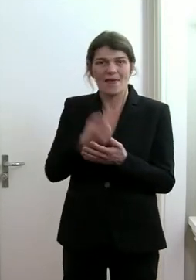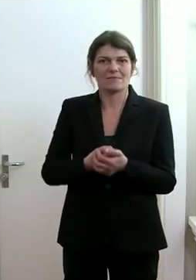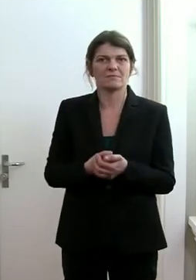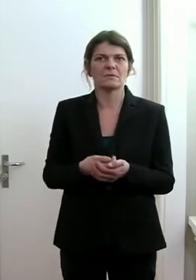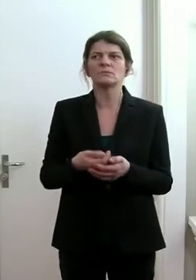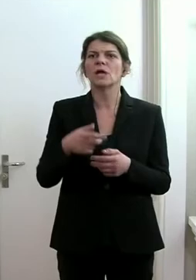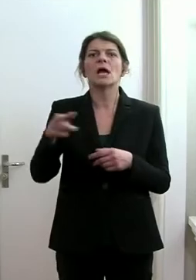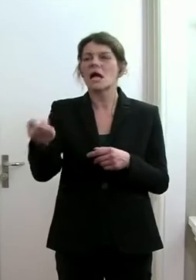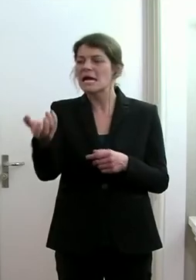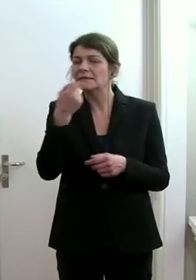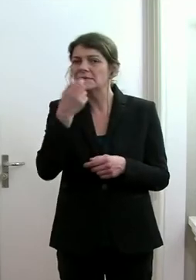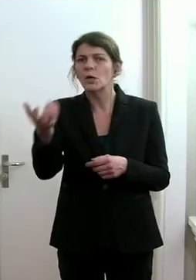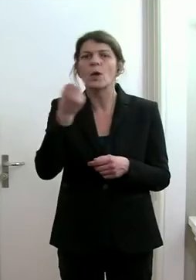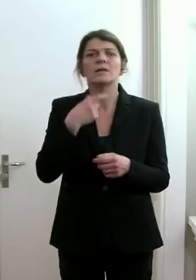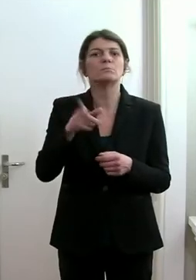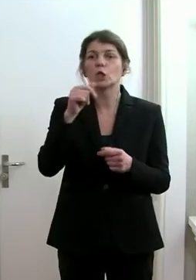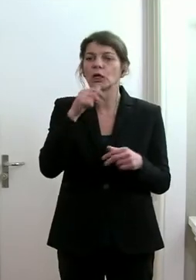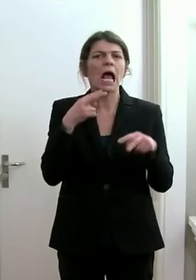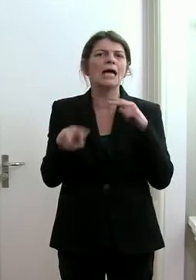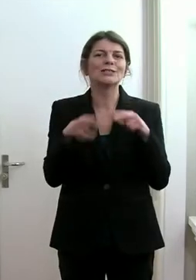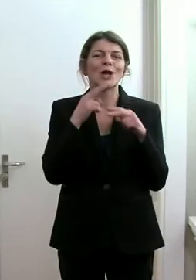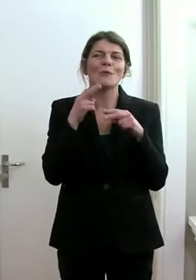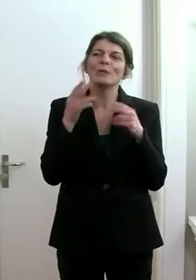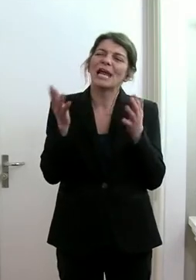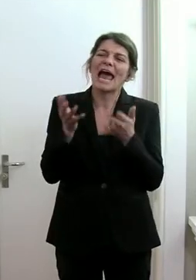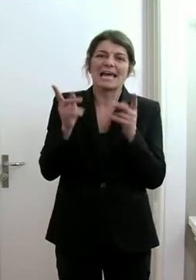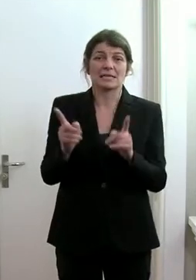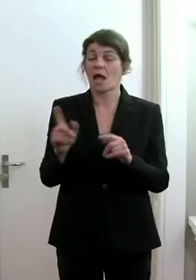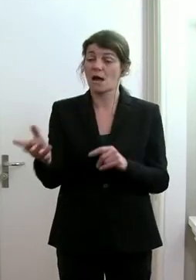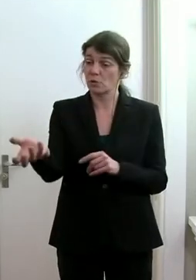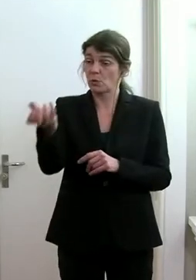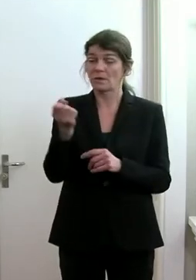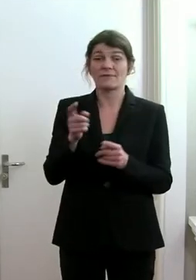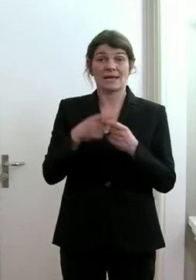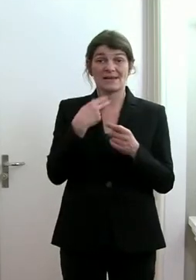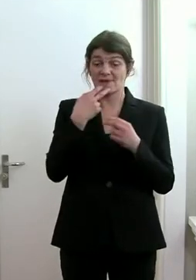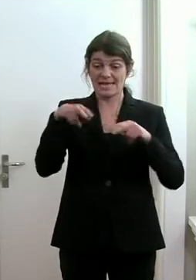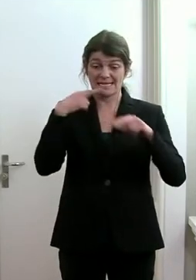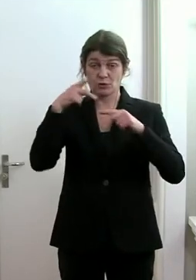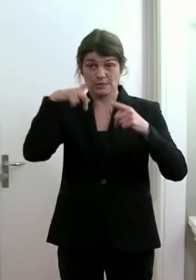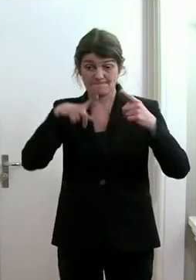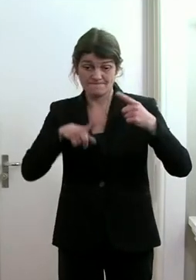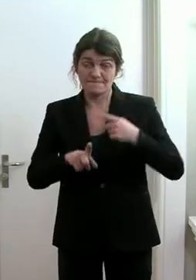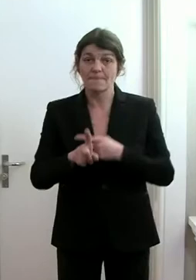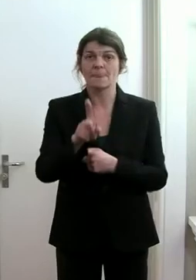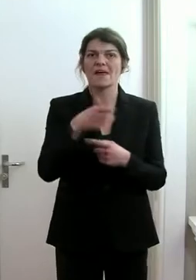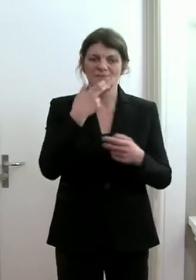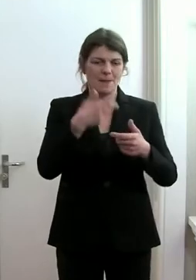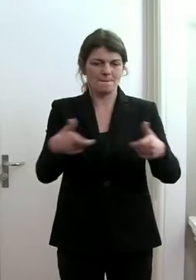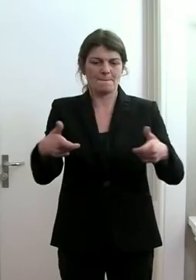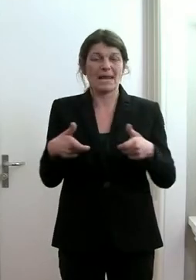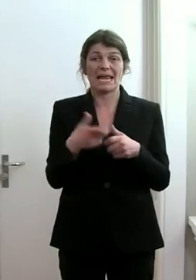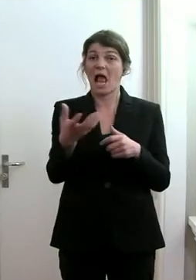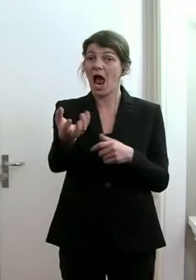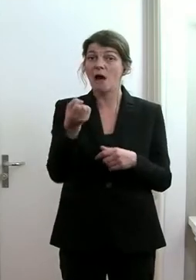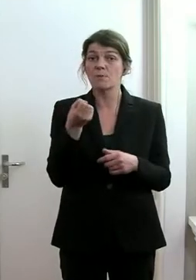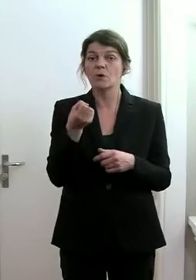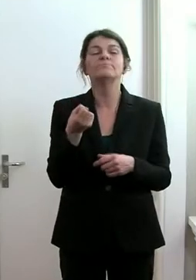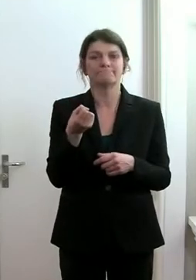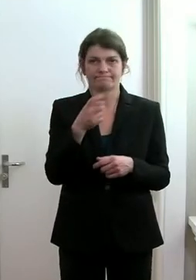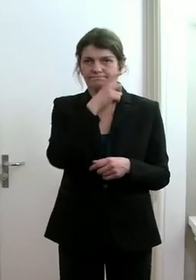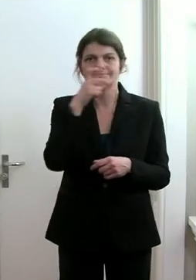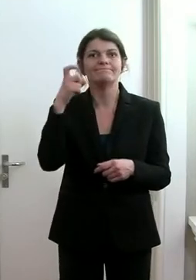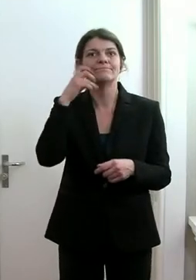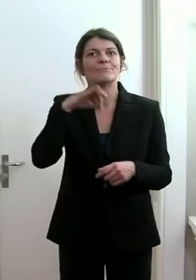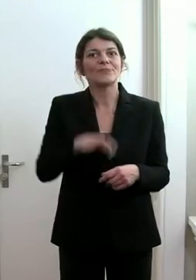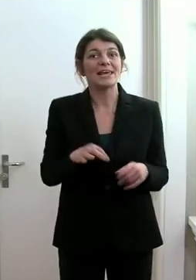Gastronomie-Leid, sondern Takeaway heißt, dass man, wenn man in ein Restaurant sich begibt und dort ein Paket abholt, dass man Maske trägt,